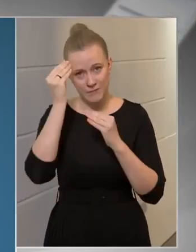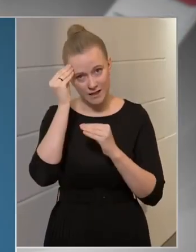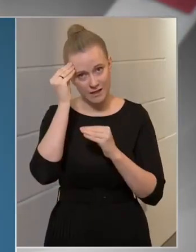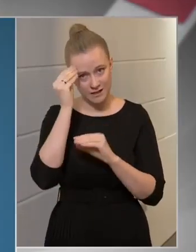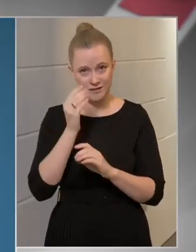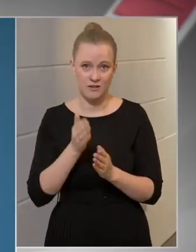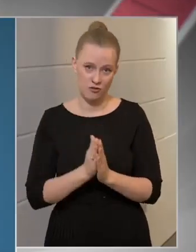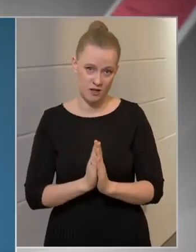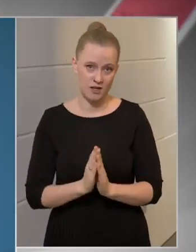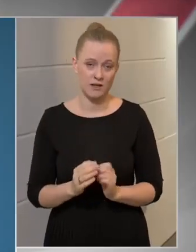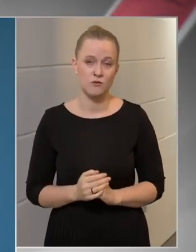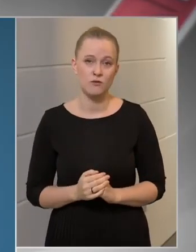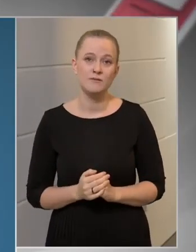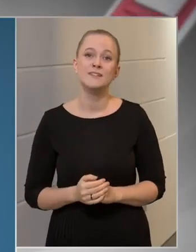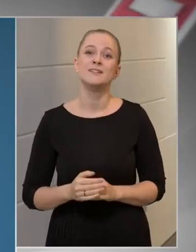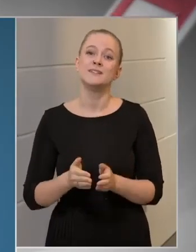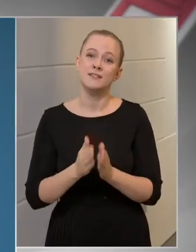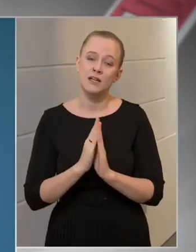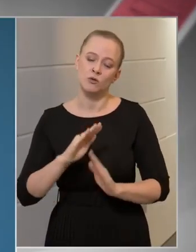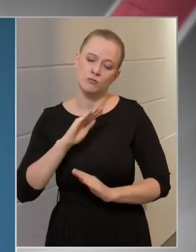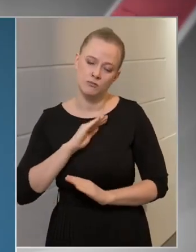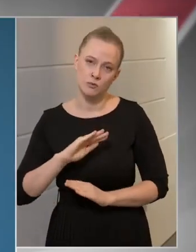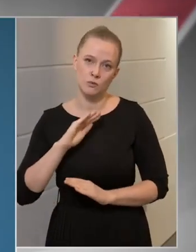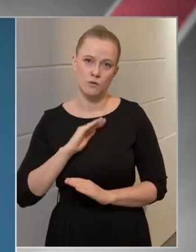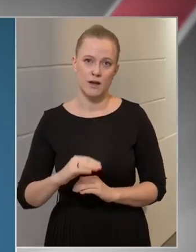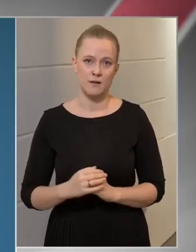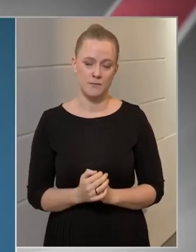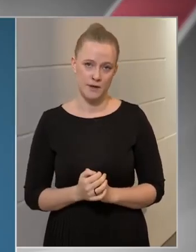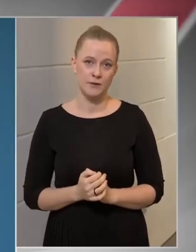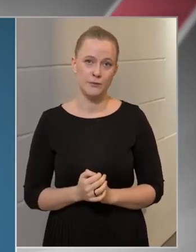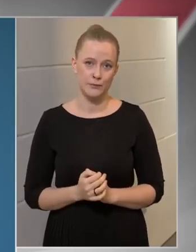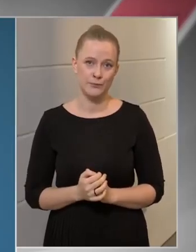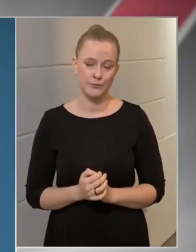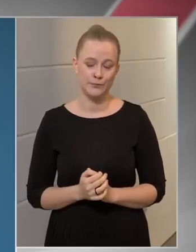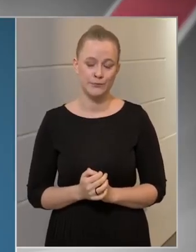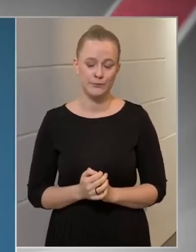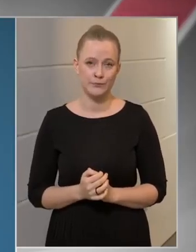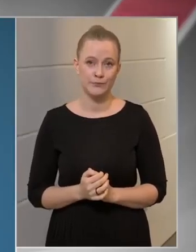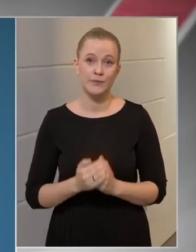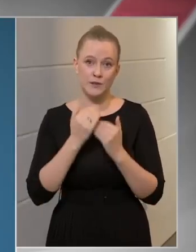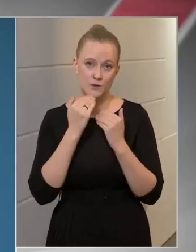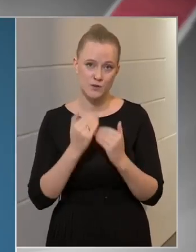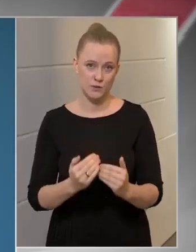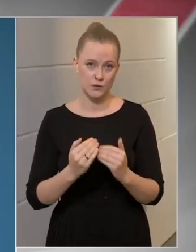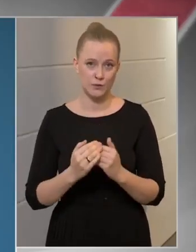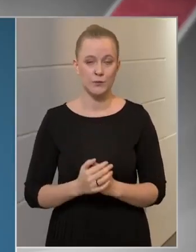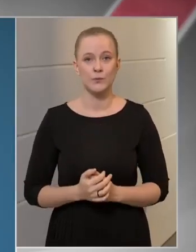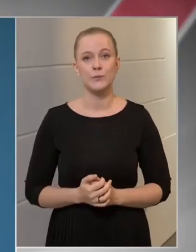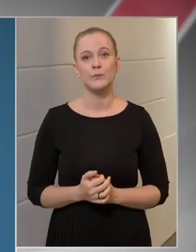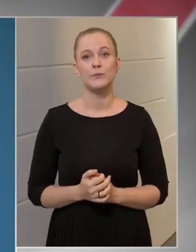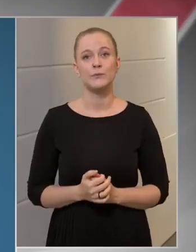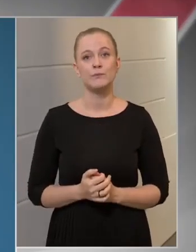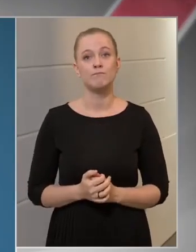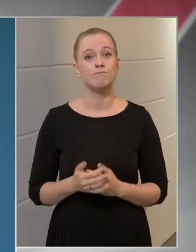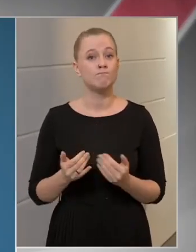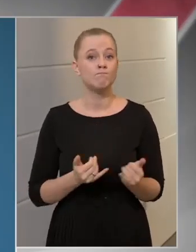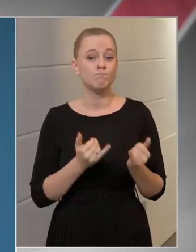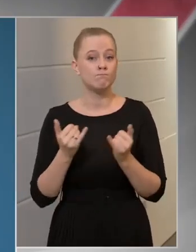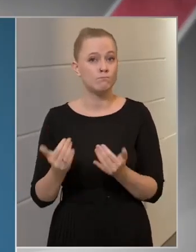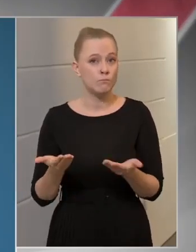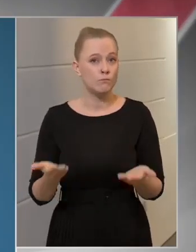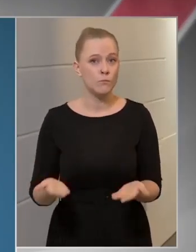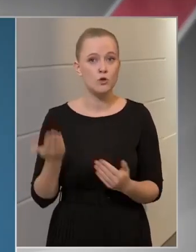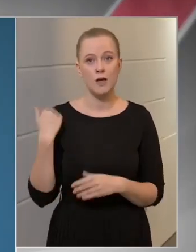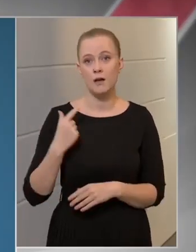kérjük, illetve kérjük, hogy türelmet is tegyenek. Köszönjük. És akkor jönjenek az elmúlt